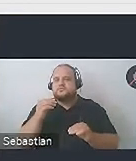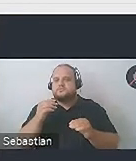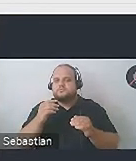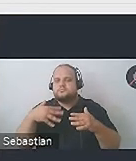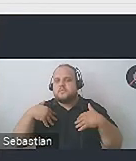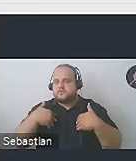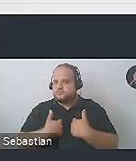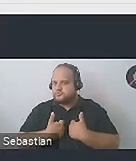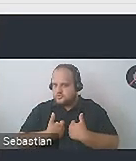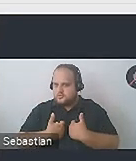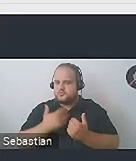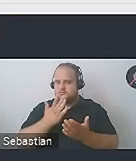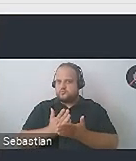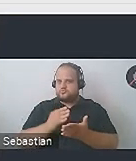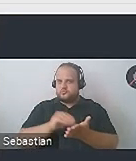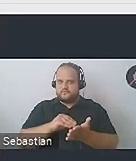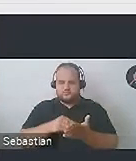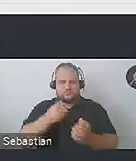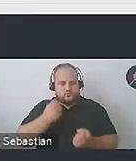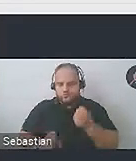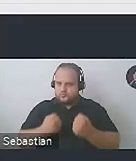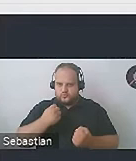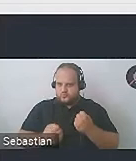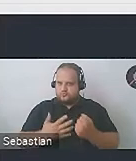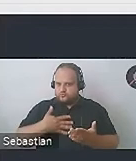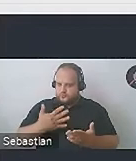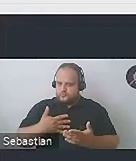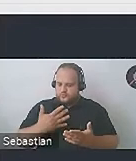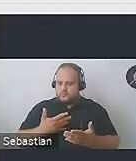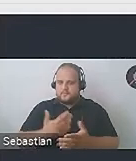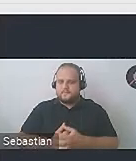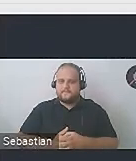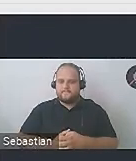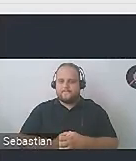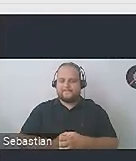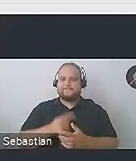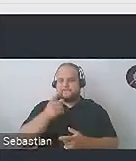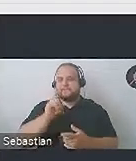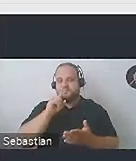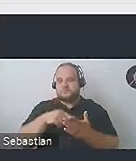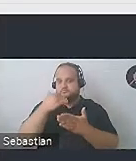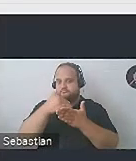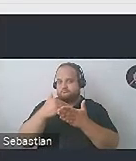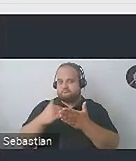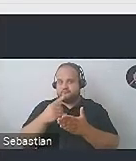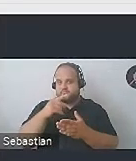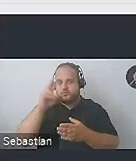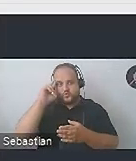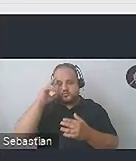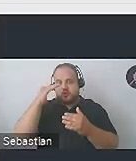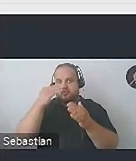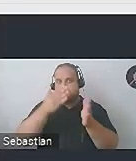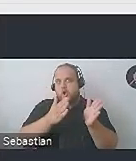zmęczony i już doświadcza trudności poznawczych. I dla takich osób są kryteria, które mówią o zrozumiałej kolejności